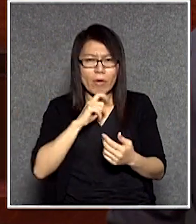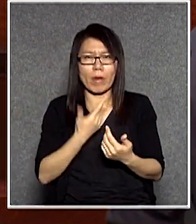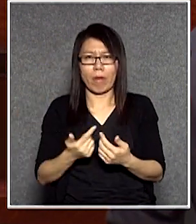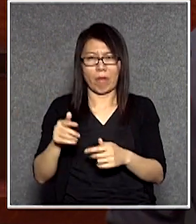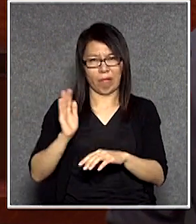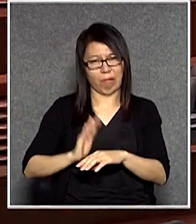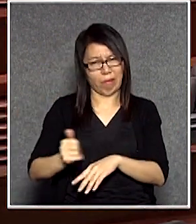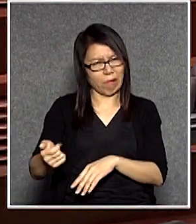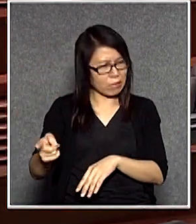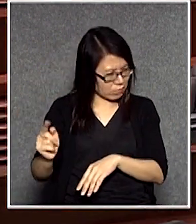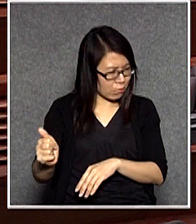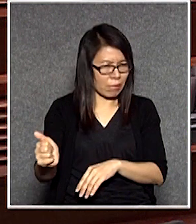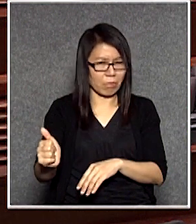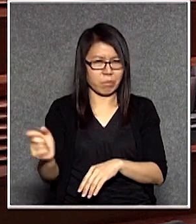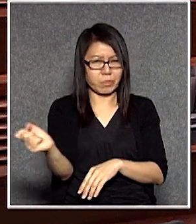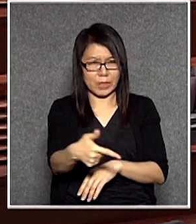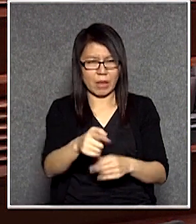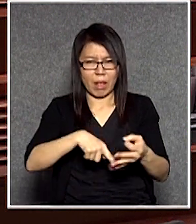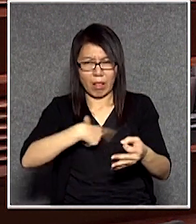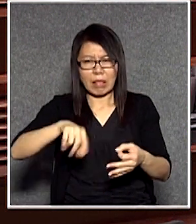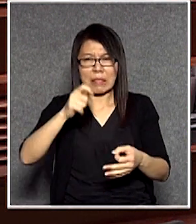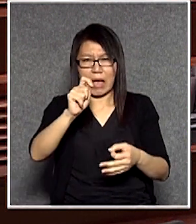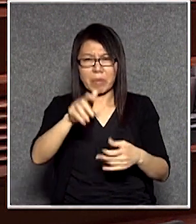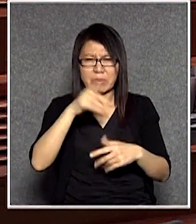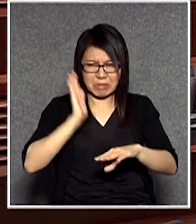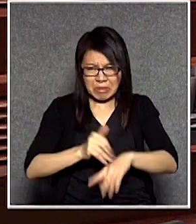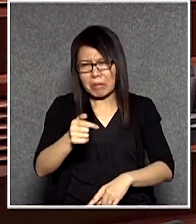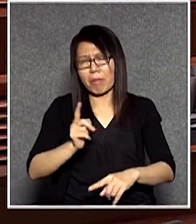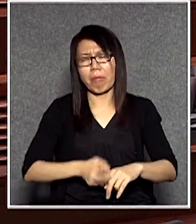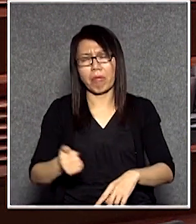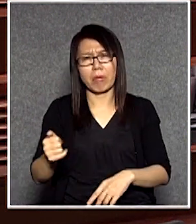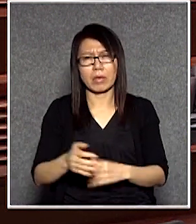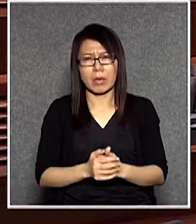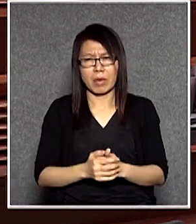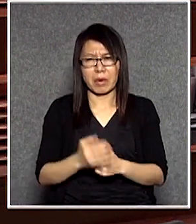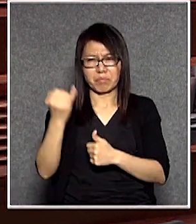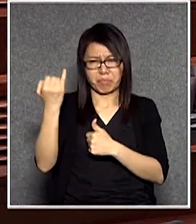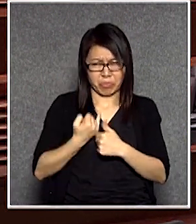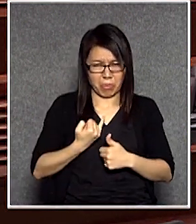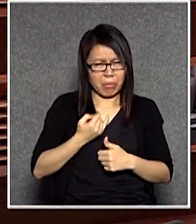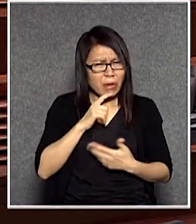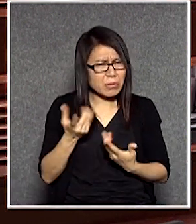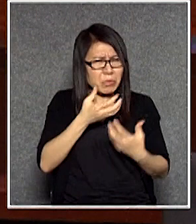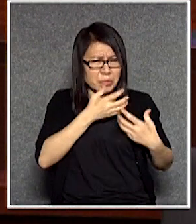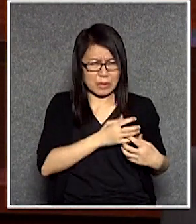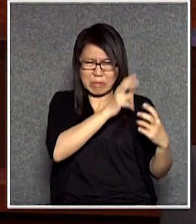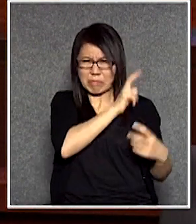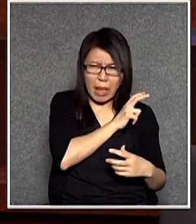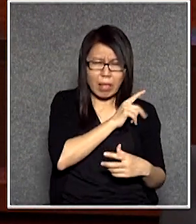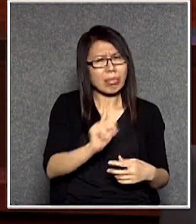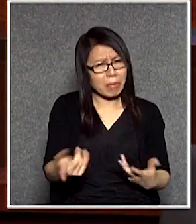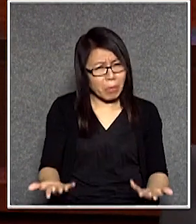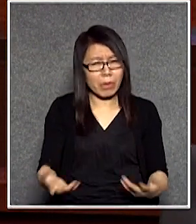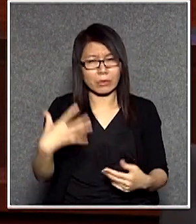宗是不是大哥真是厲害這個這個罪名我怎能承受得起呀主席對不對